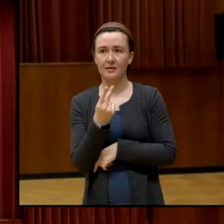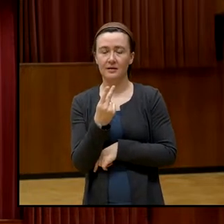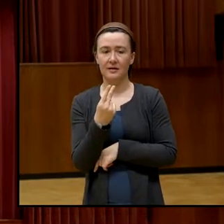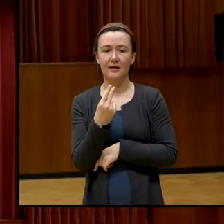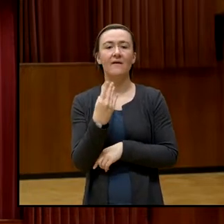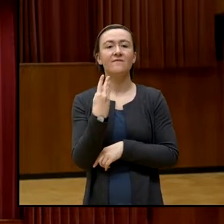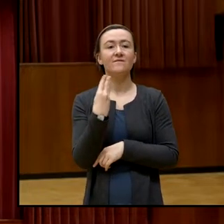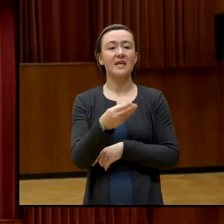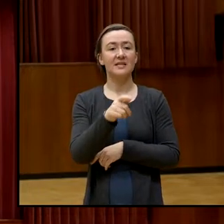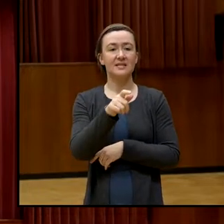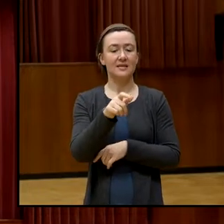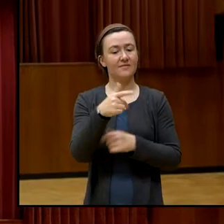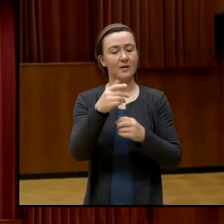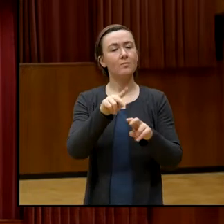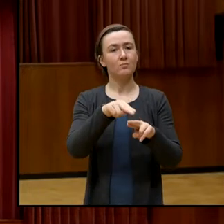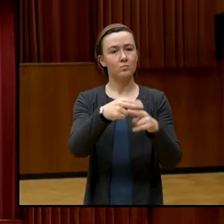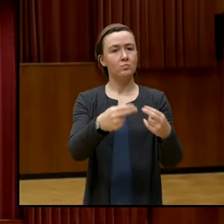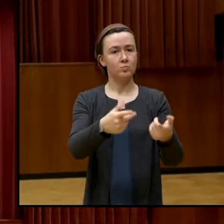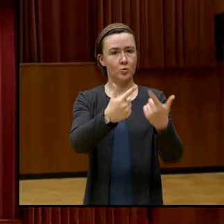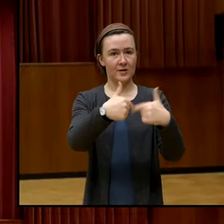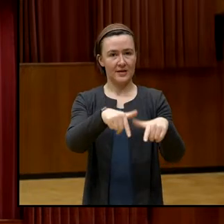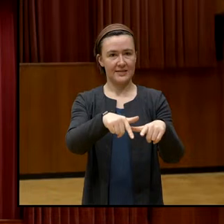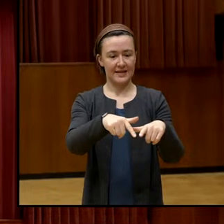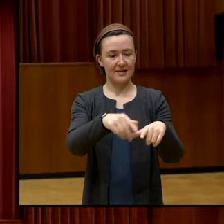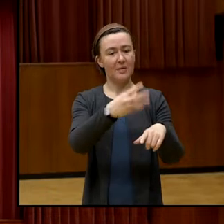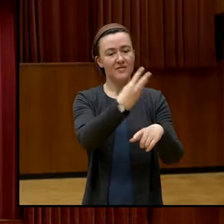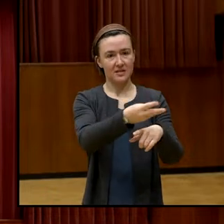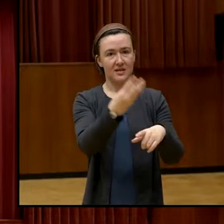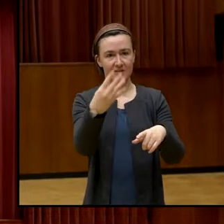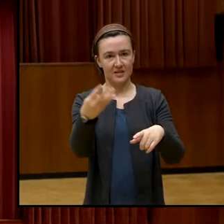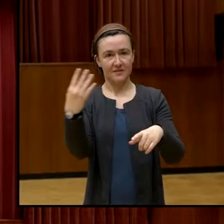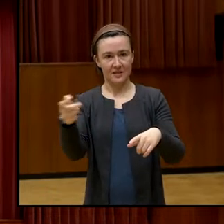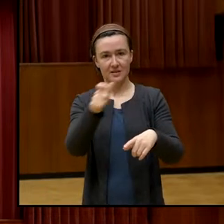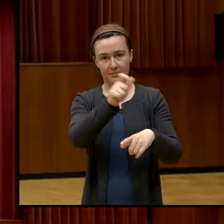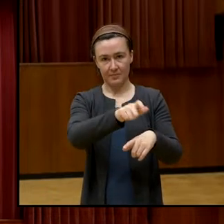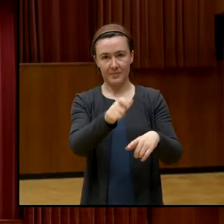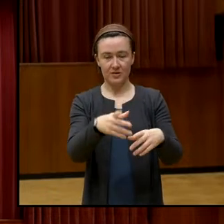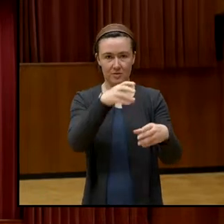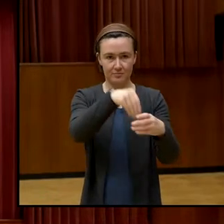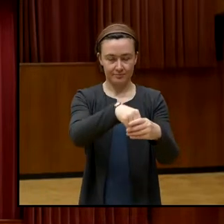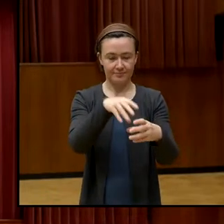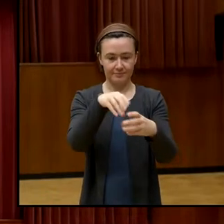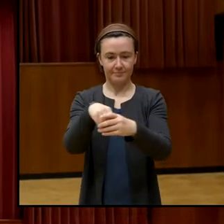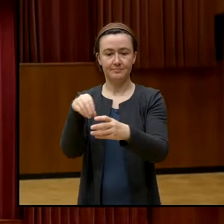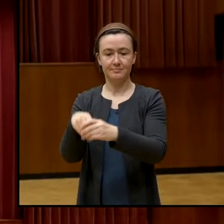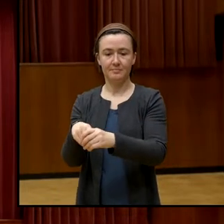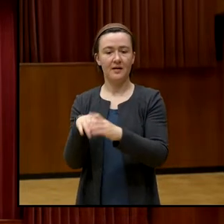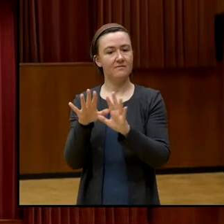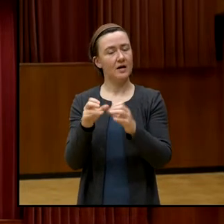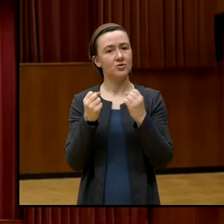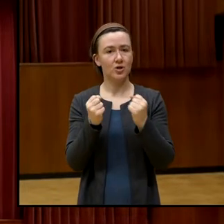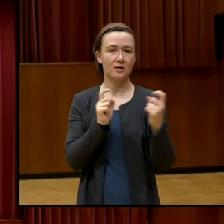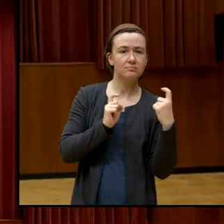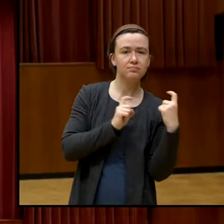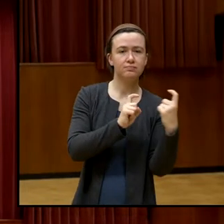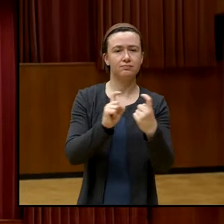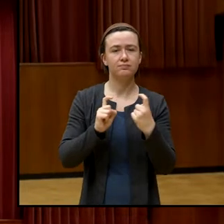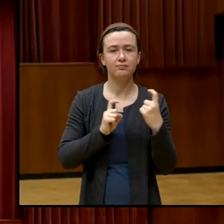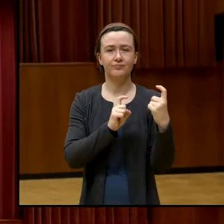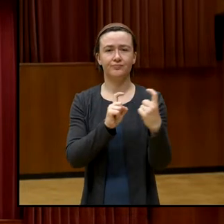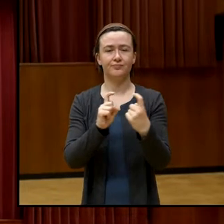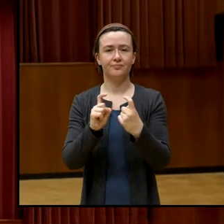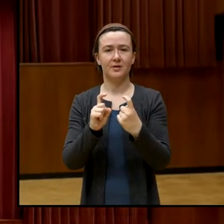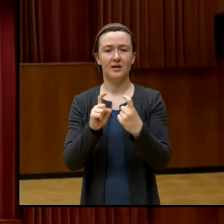Teilnehmerinnen pro Bundesland eine rege Diskussion stattgefunden hat und auch am